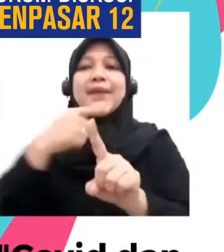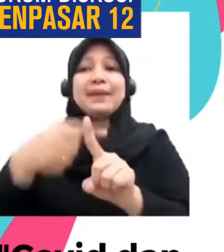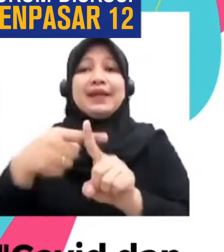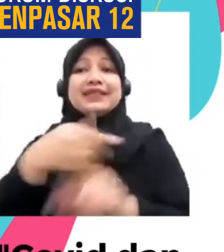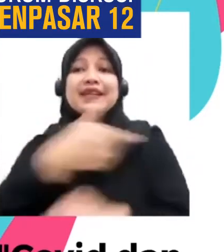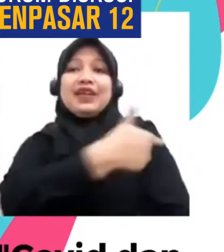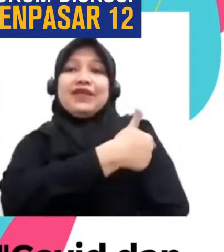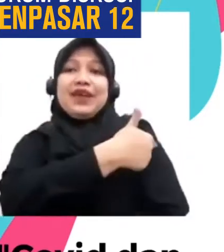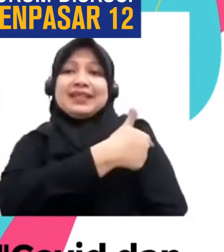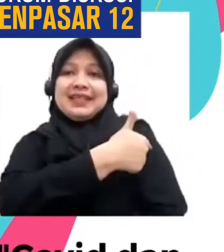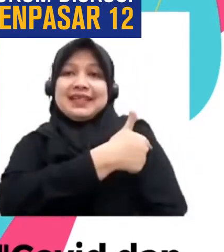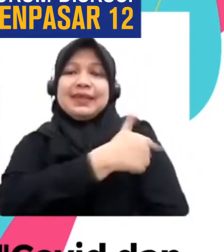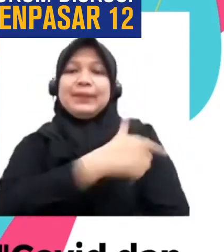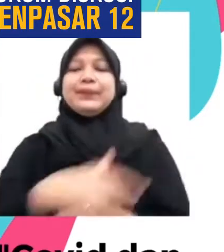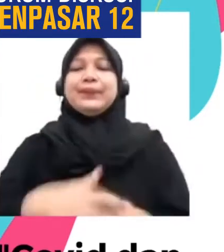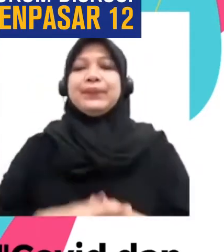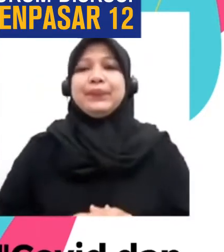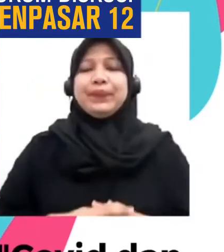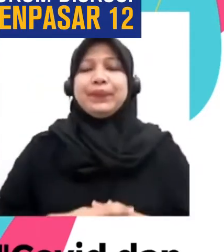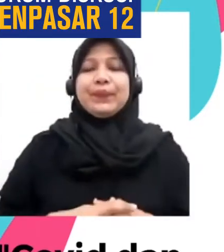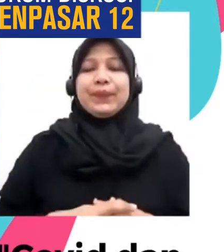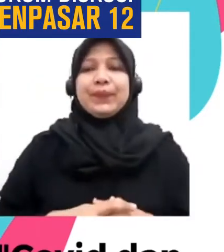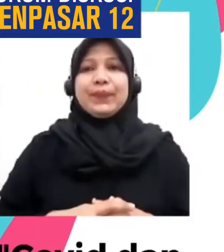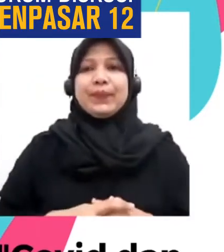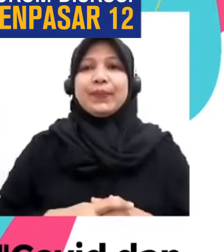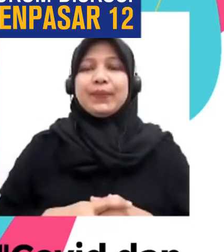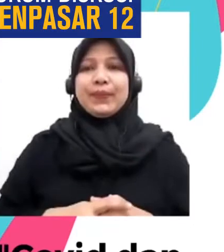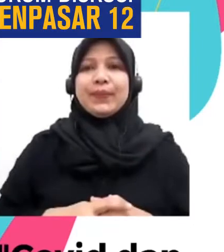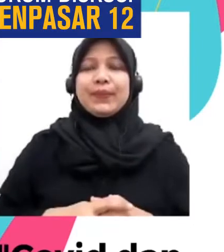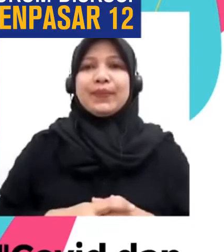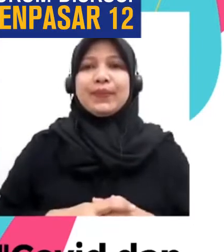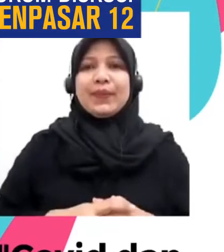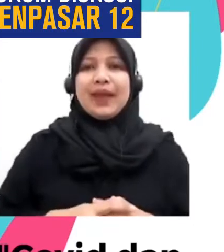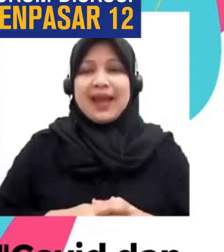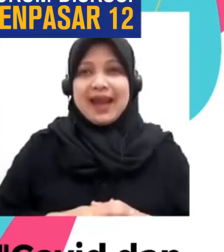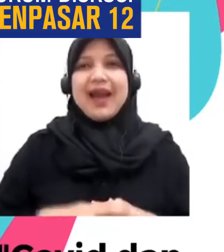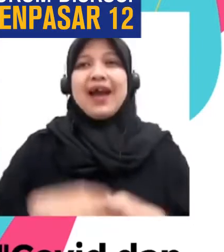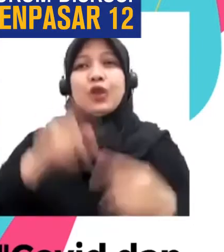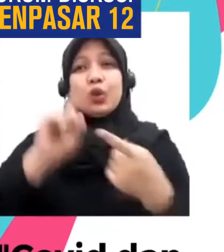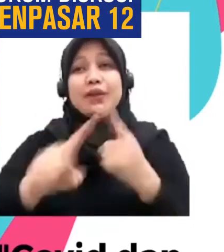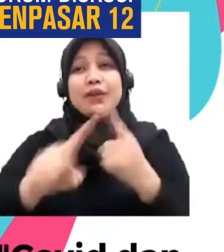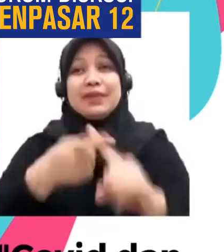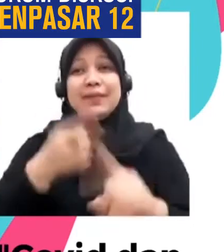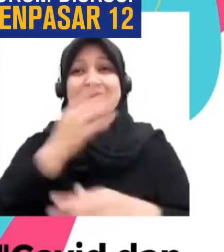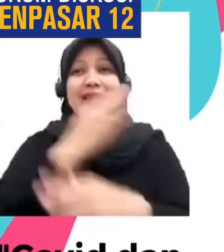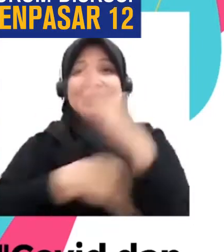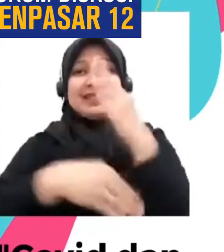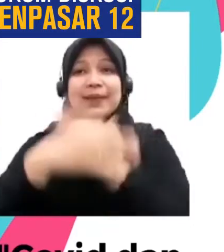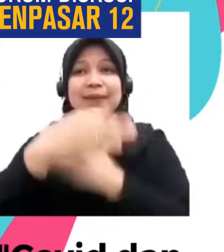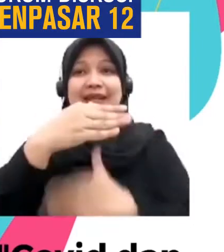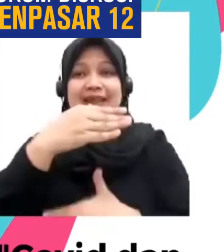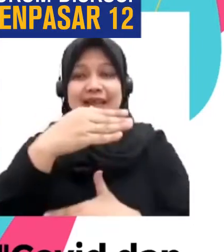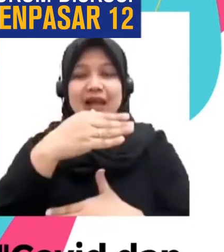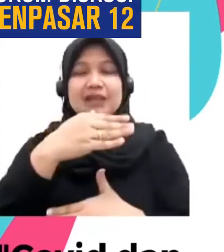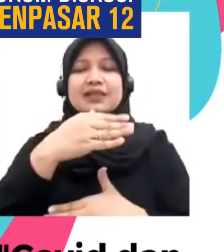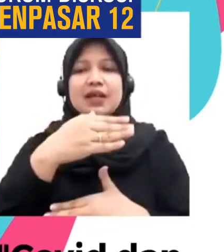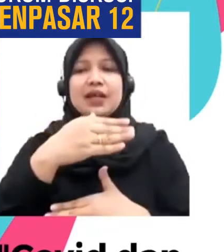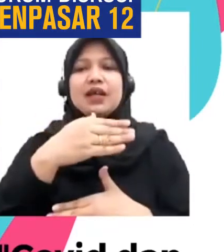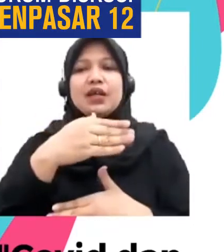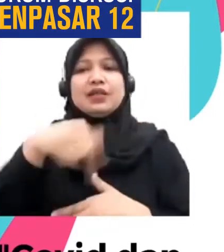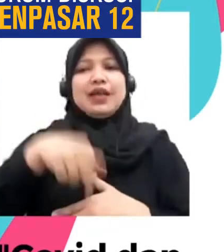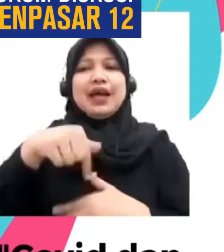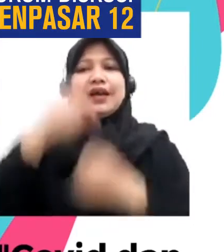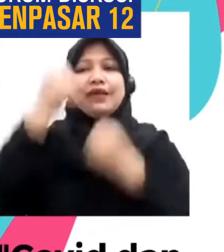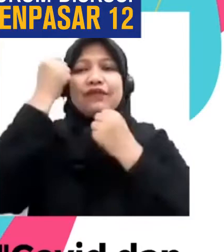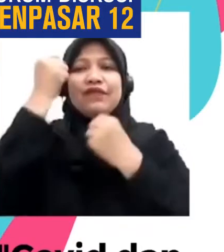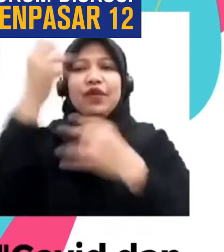itu sendiri Jadi teman-teman kami Yang disabilitas ini kan Karena keterbatasan informasi